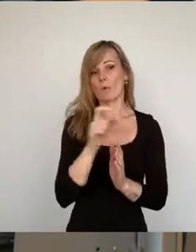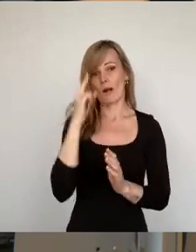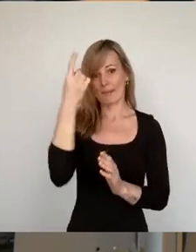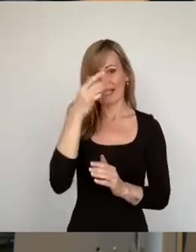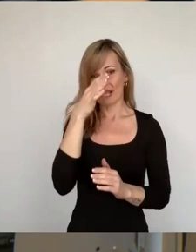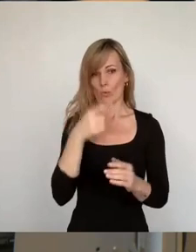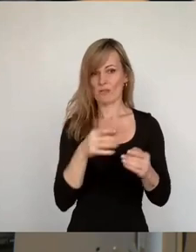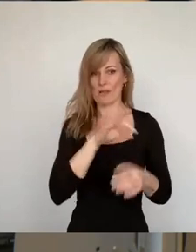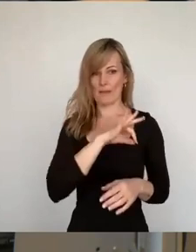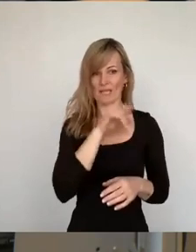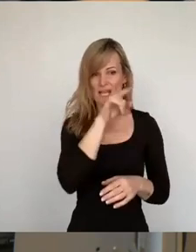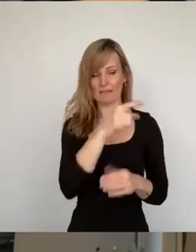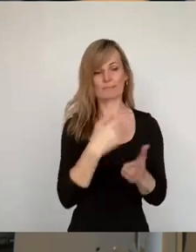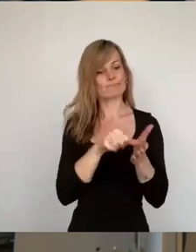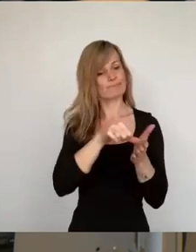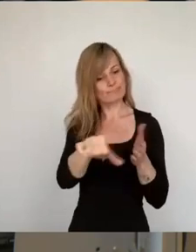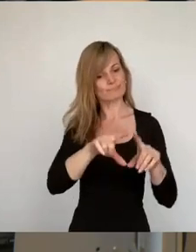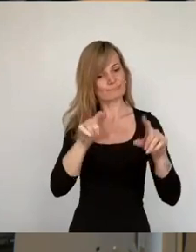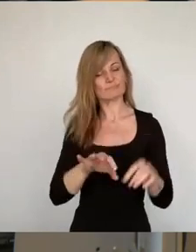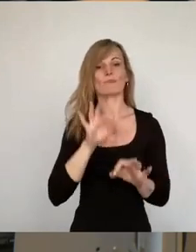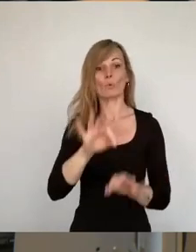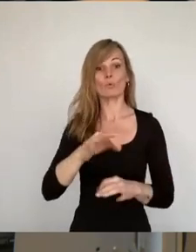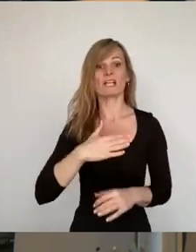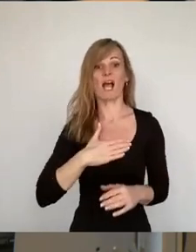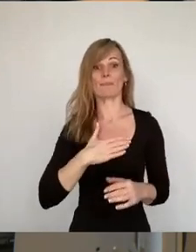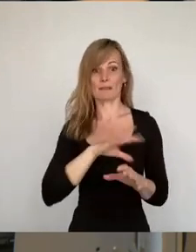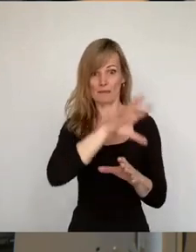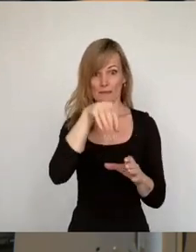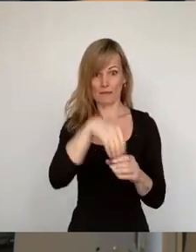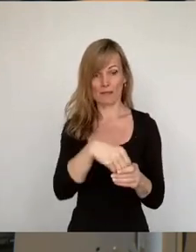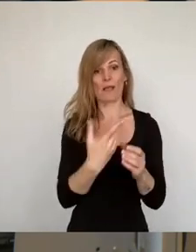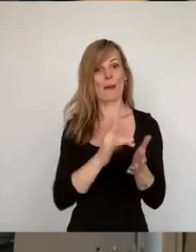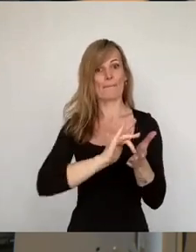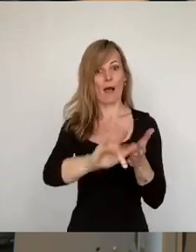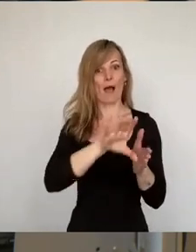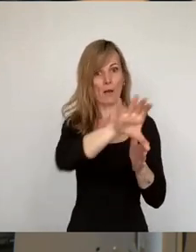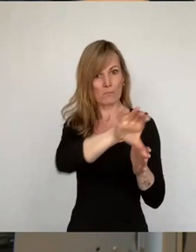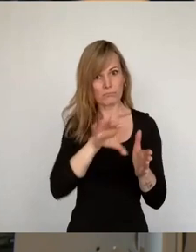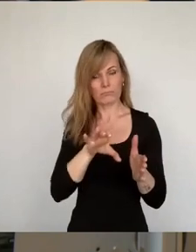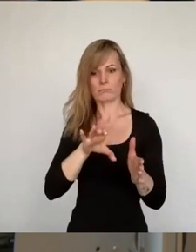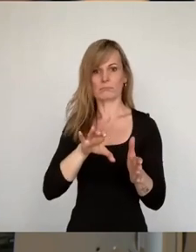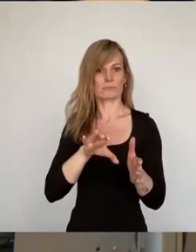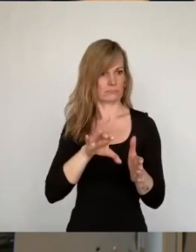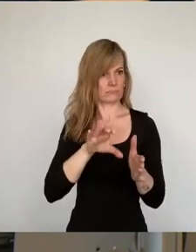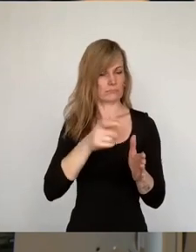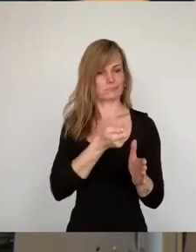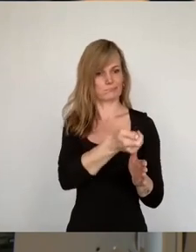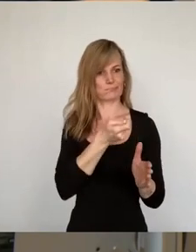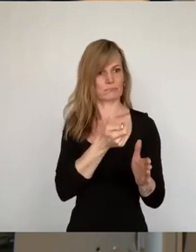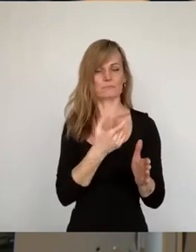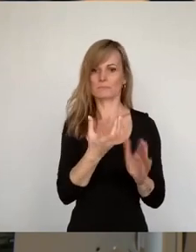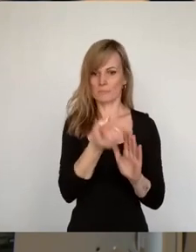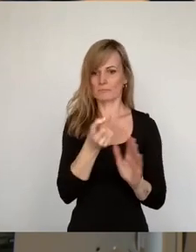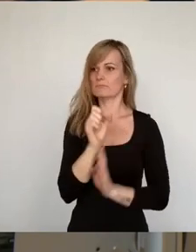mit der das Guthaben vollständig in Bar abgehoben werden kann. Das verhindert nicht den